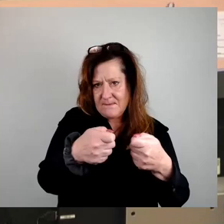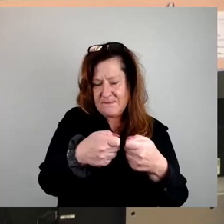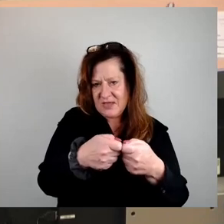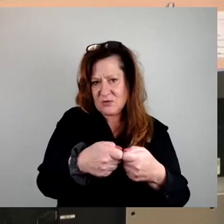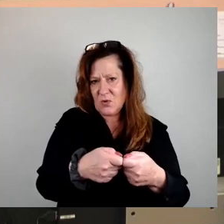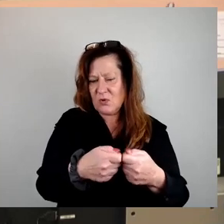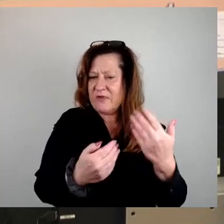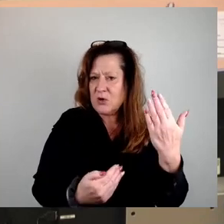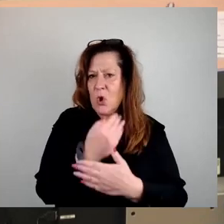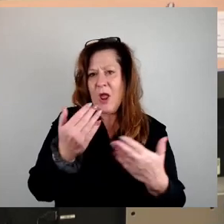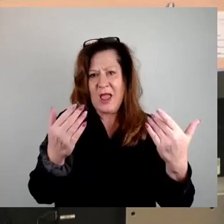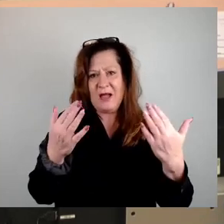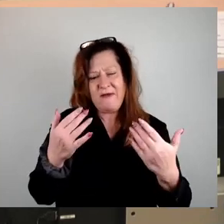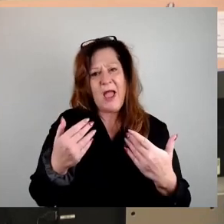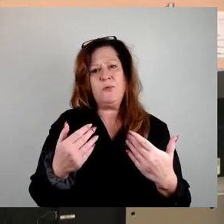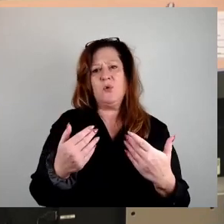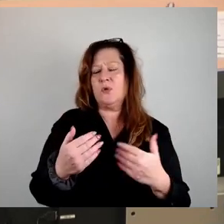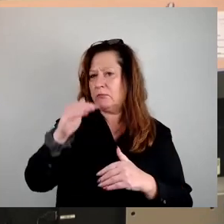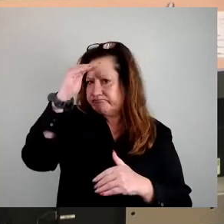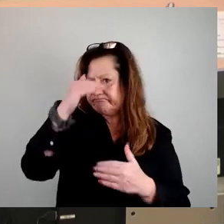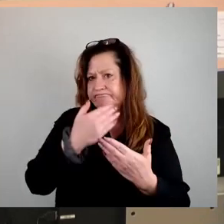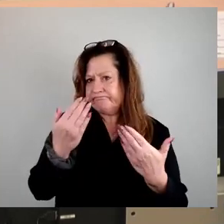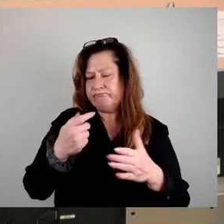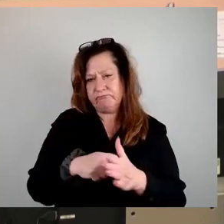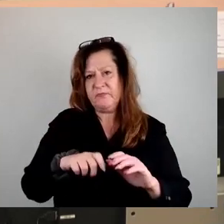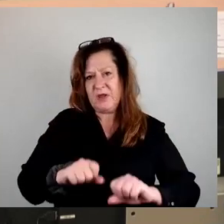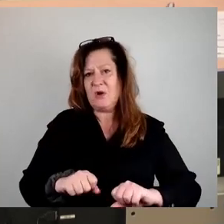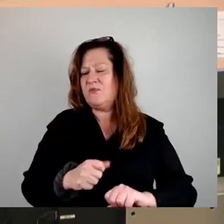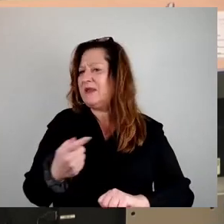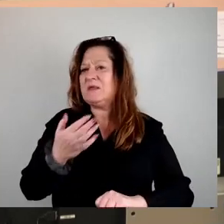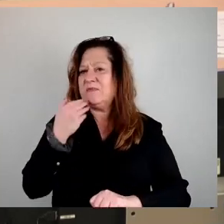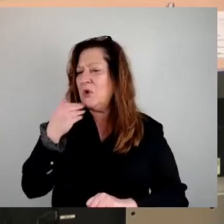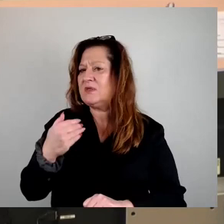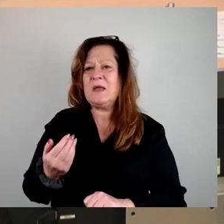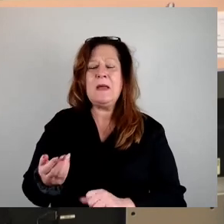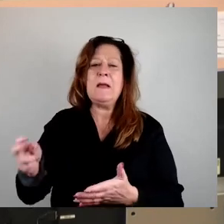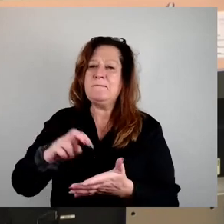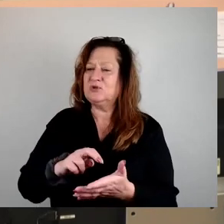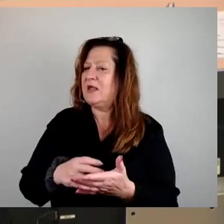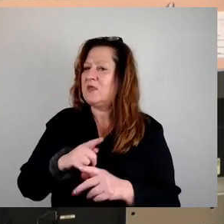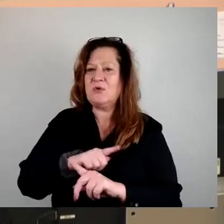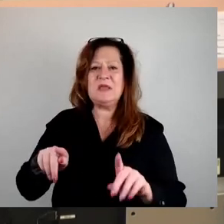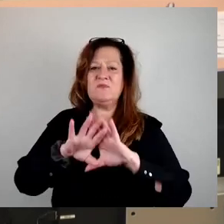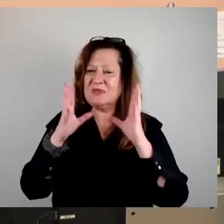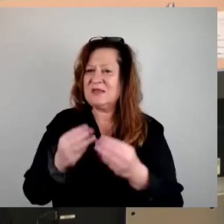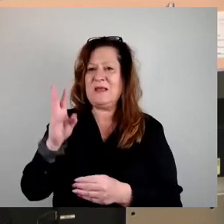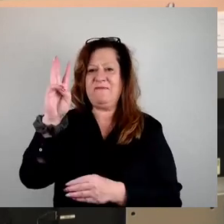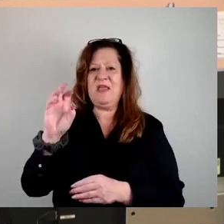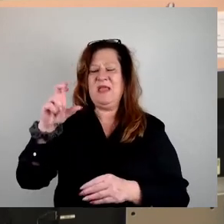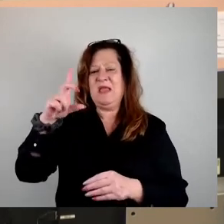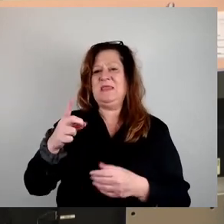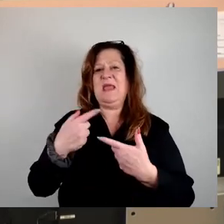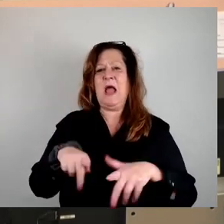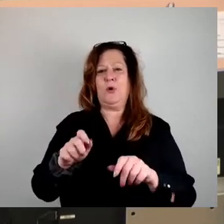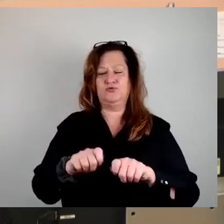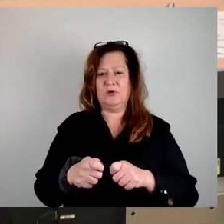konzentrieren und das nicht für das Bestandsportfolio, nicht für die gesamte WID ausschließen. Gerade die Bestände, die die WID in Pieschen hat,